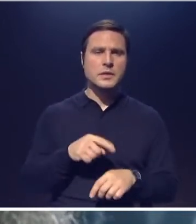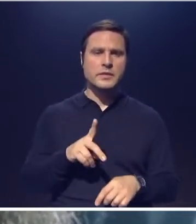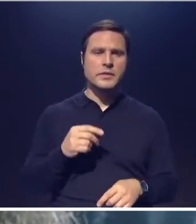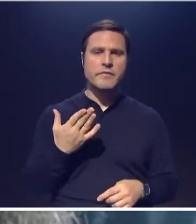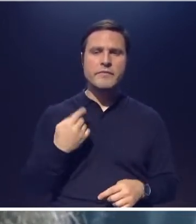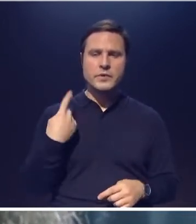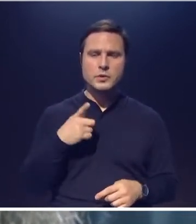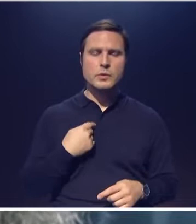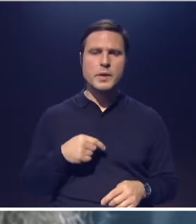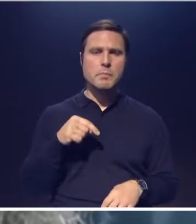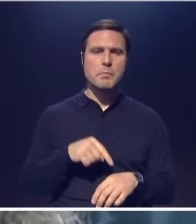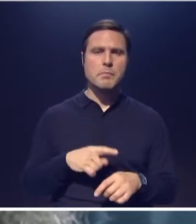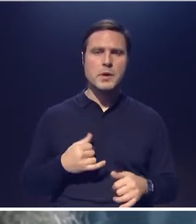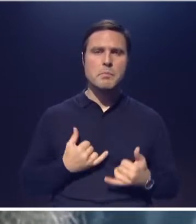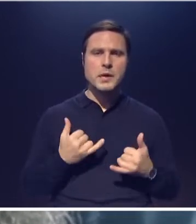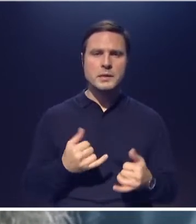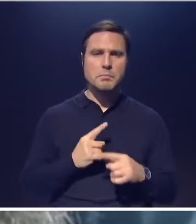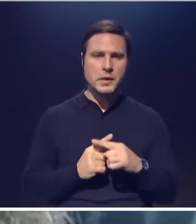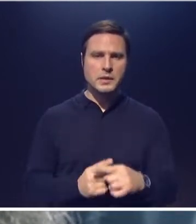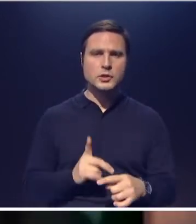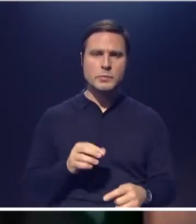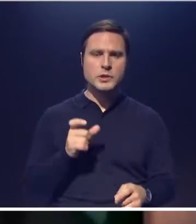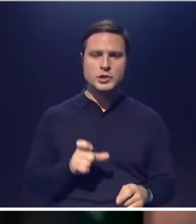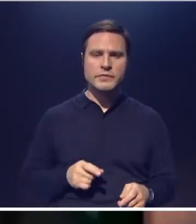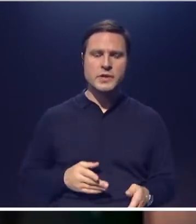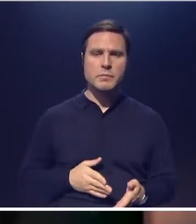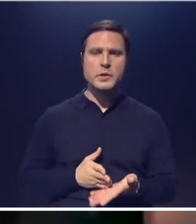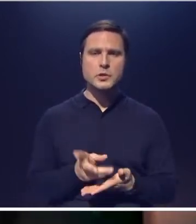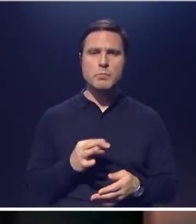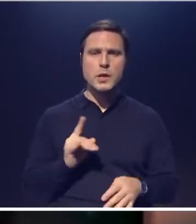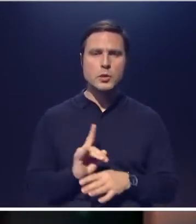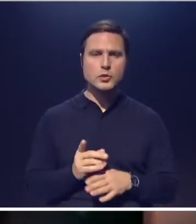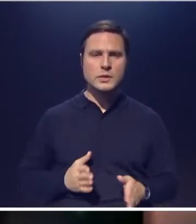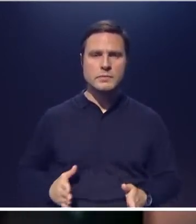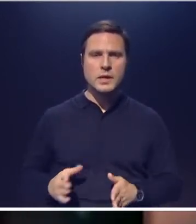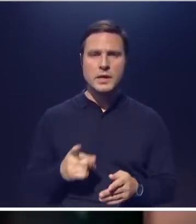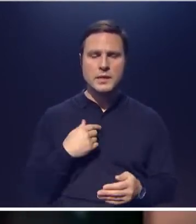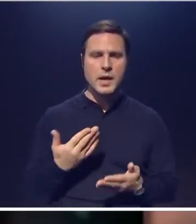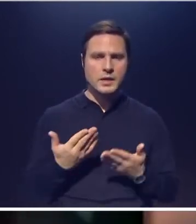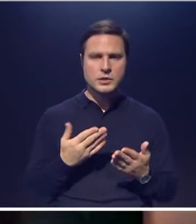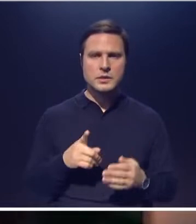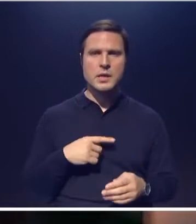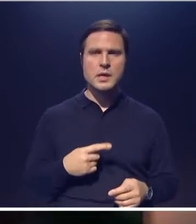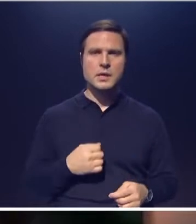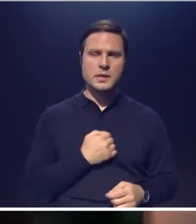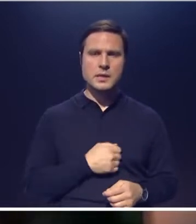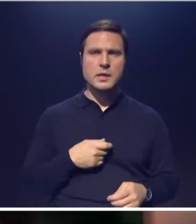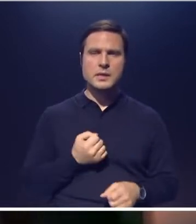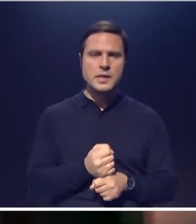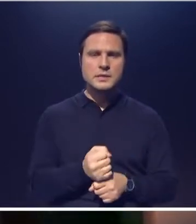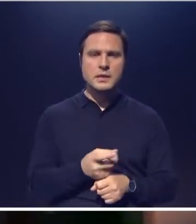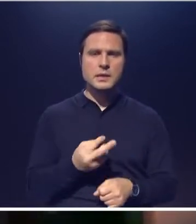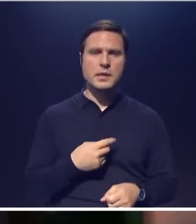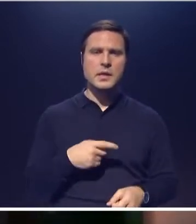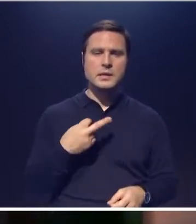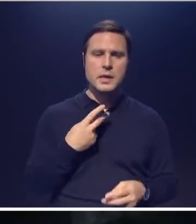время для того, чтобы человек пошел по ложному пути. Заметно, что такая псевдоотчитка – настоящее насилие и для жертвы, и